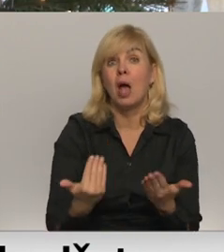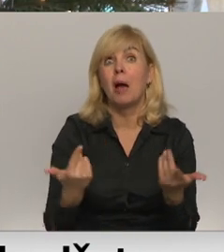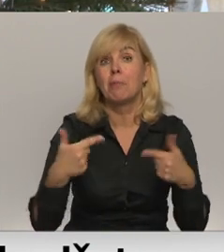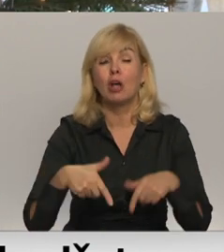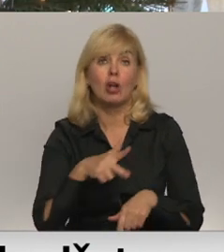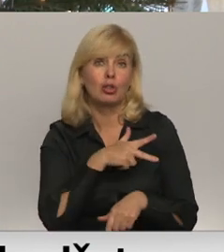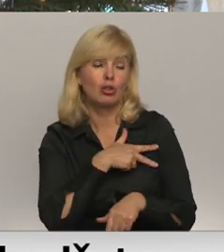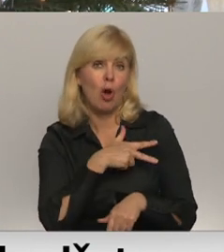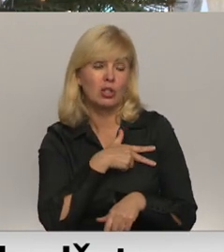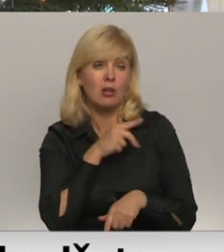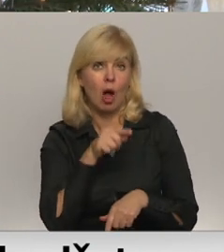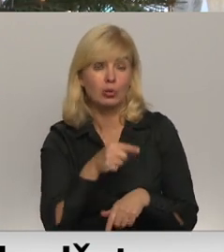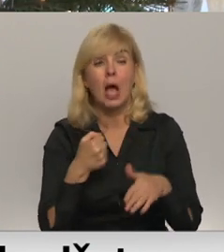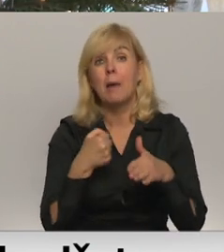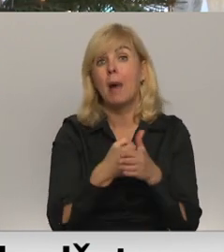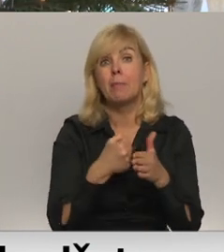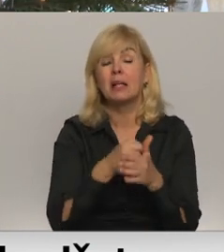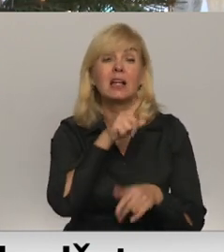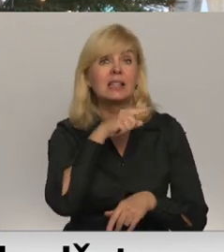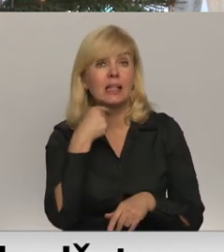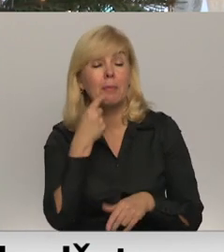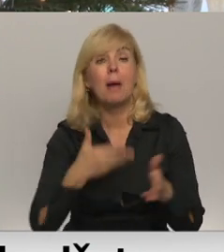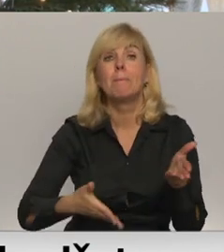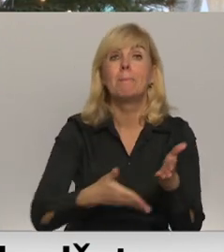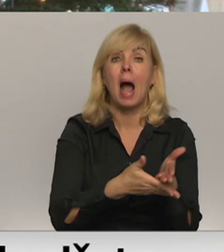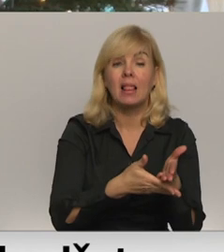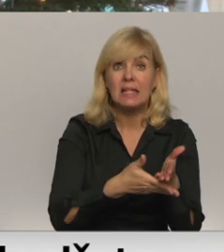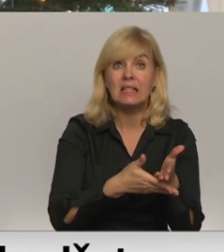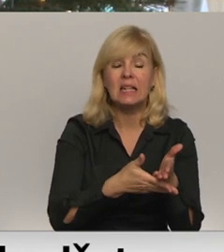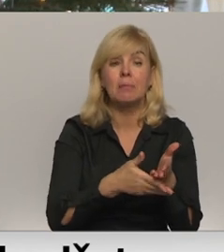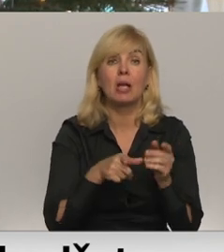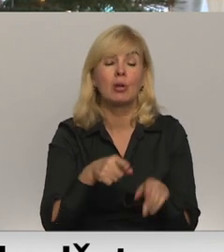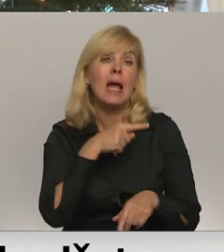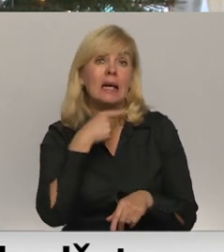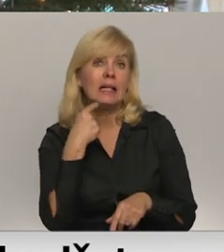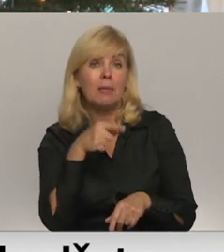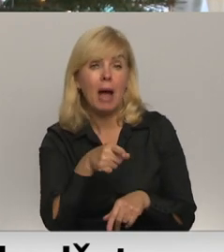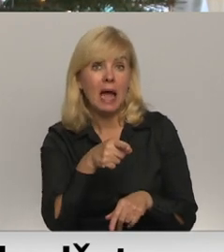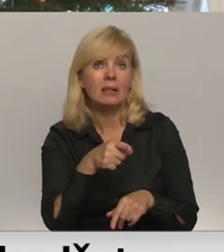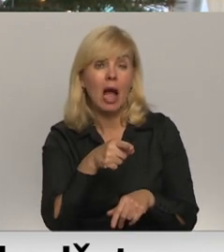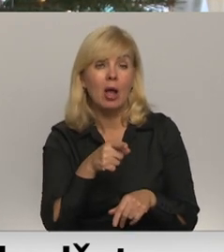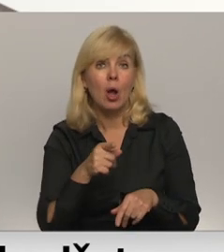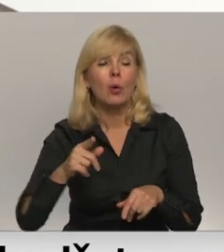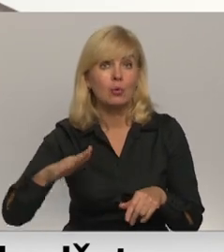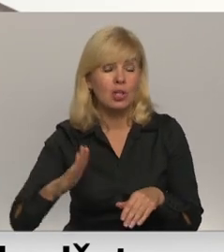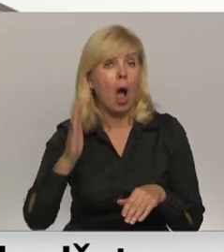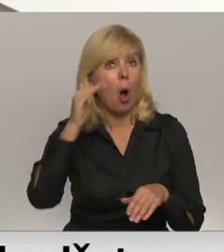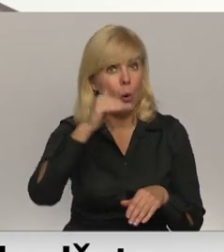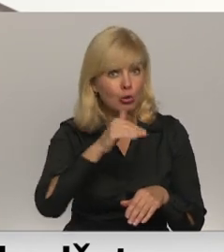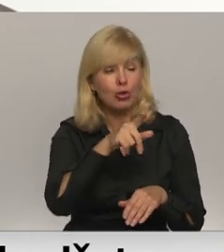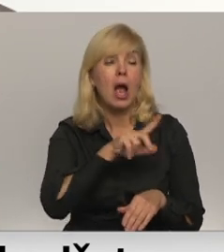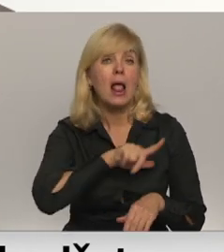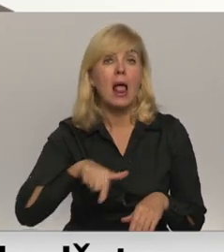sociālo pabalsta gribētāju vai palīdzības gribētāju tā līkni iet uz augšu. Latvijas